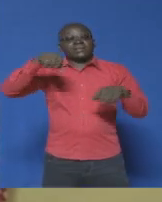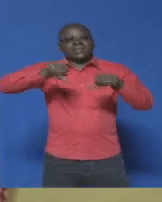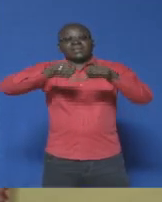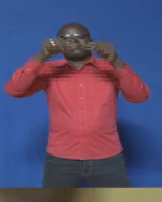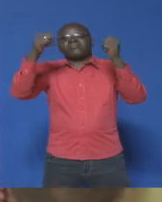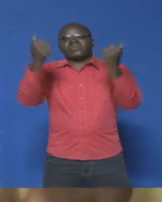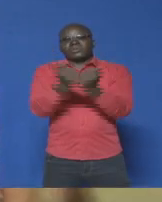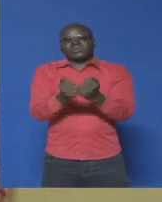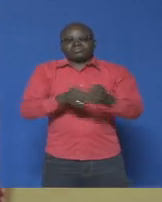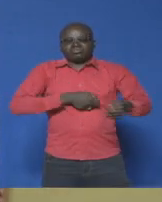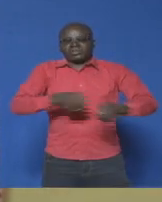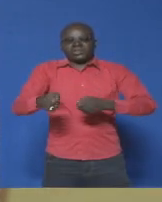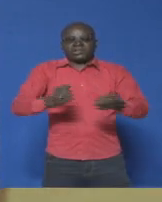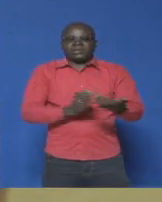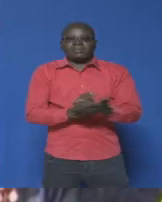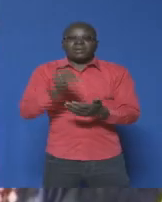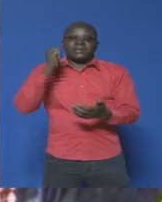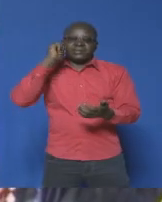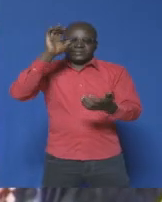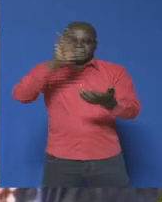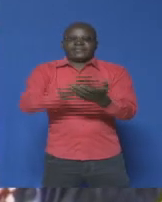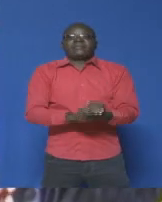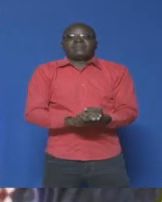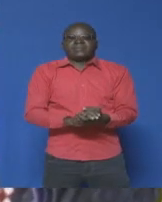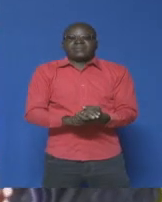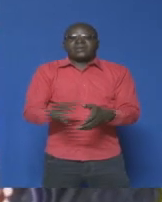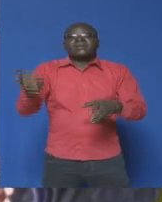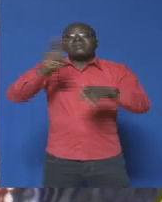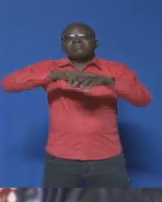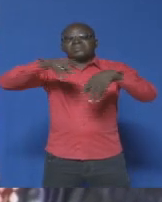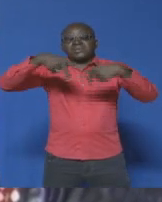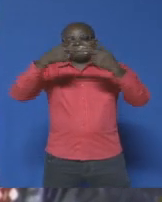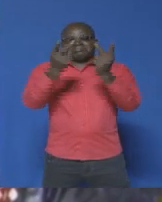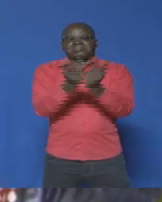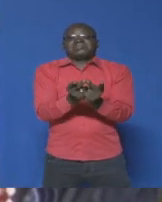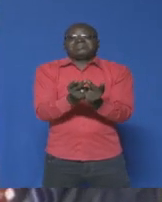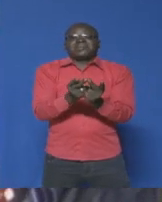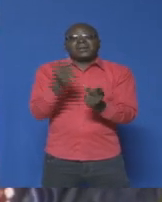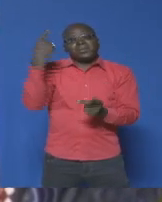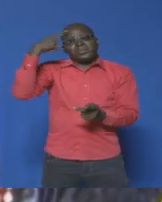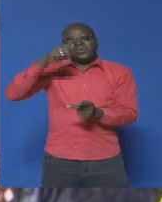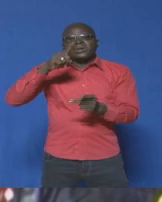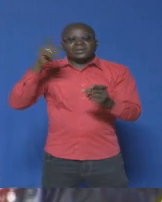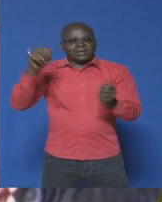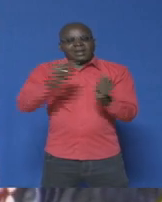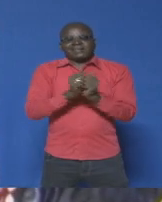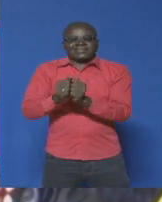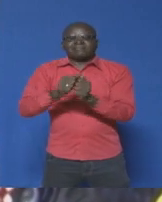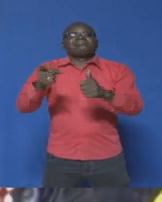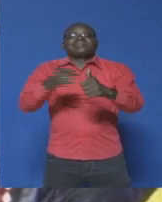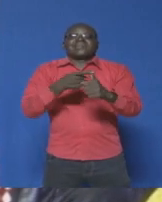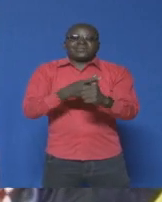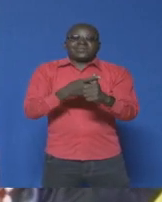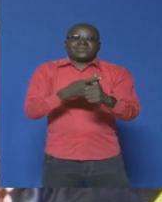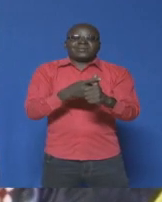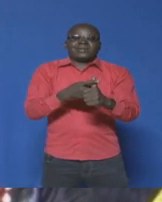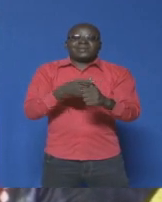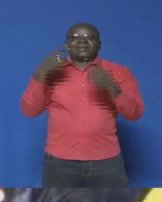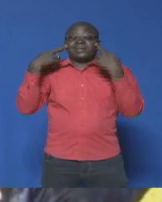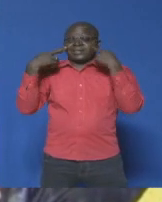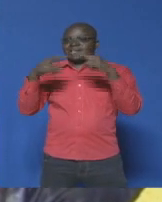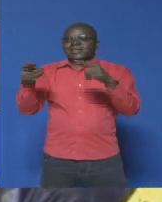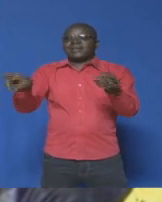dirigée par cette femme. On a mis cette fédération en place surtout pour être ensemble d'abord, s'unir et regarder dans la même direction.